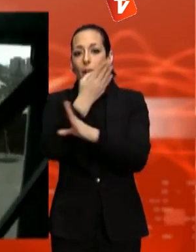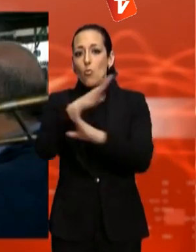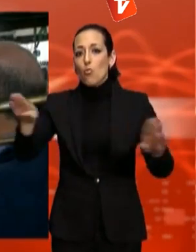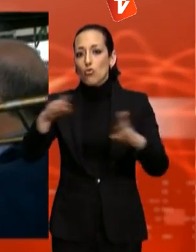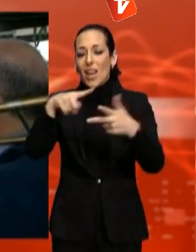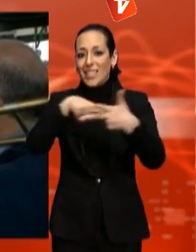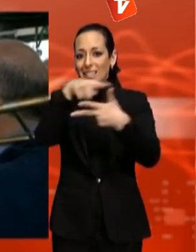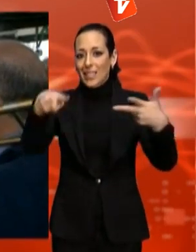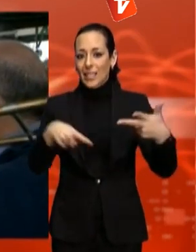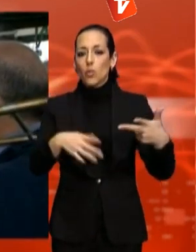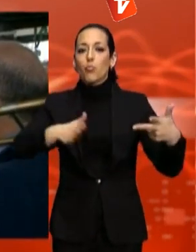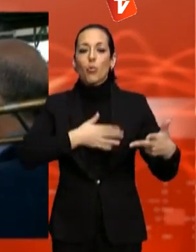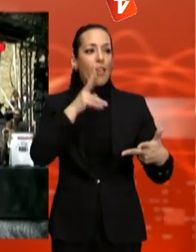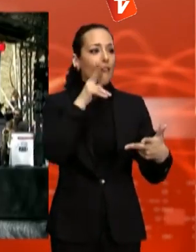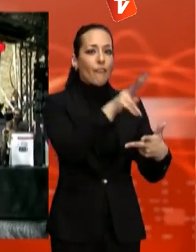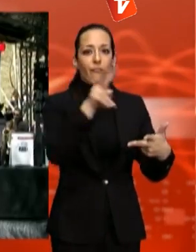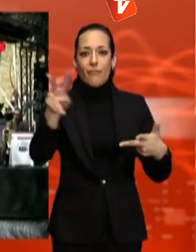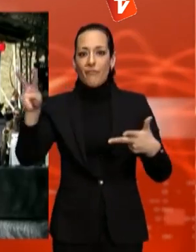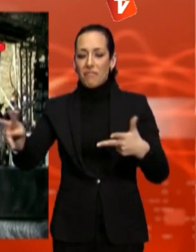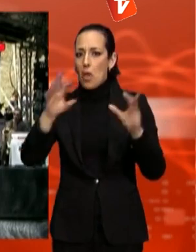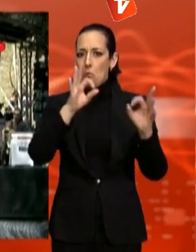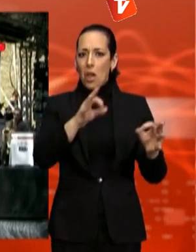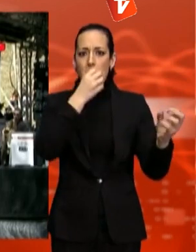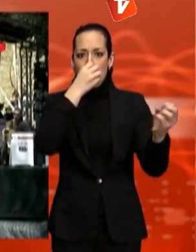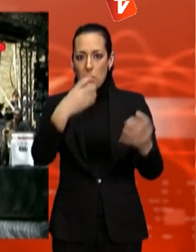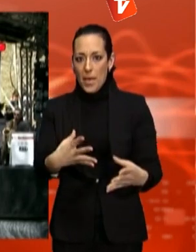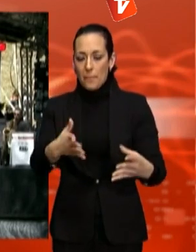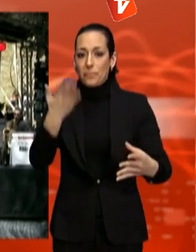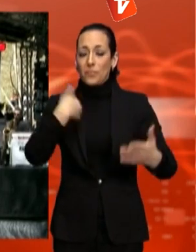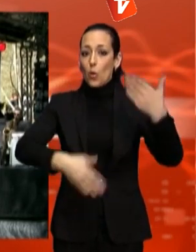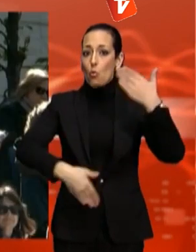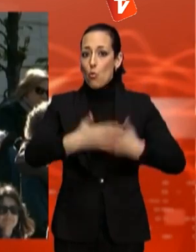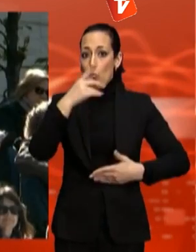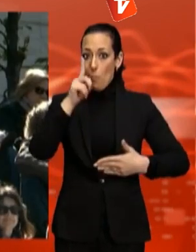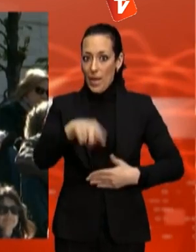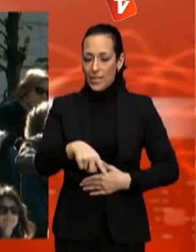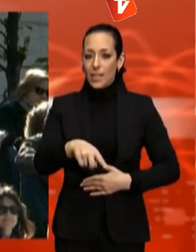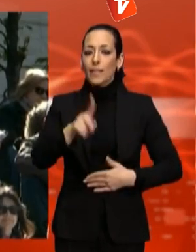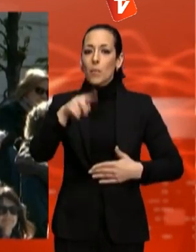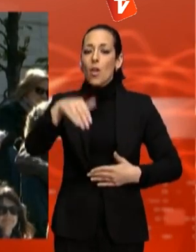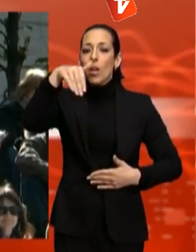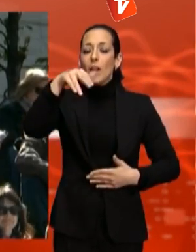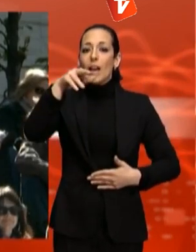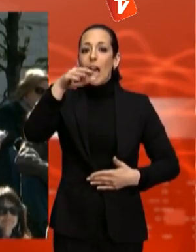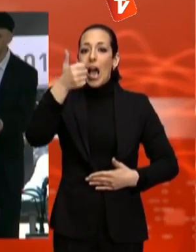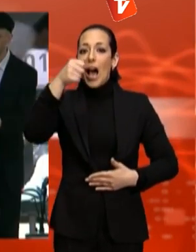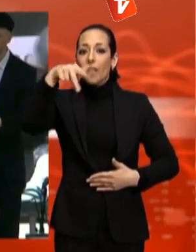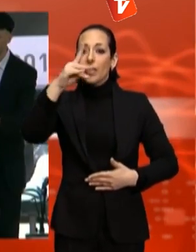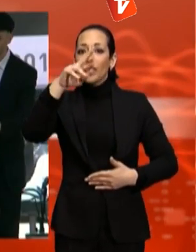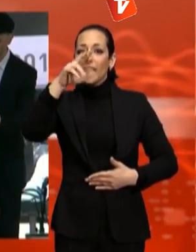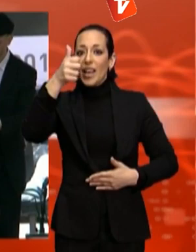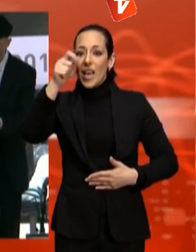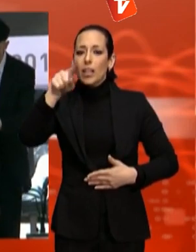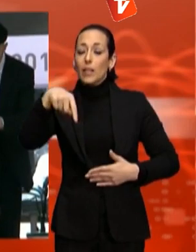La locomotora negra, tot un clàssic, donarà la benvinguda al públic. La revelació de la temporada, Andrea Motis, en Joan Chamorro,